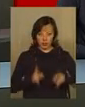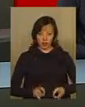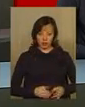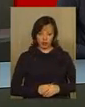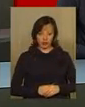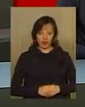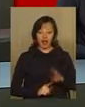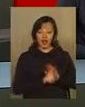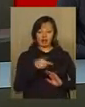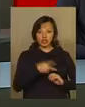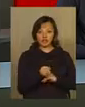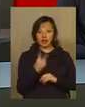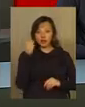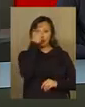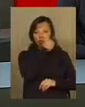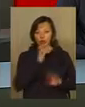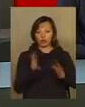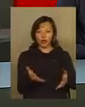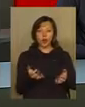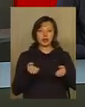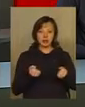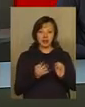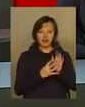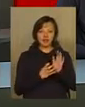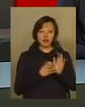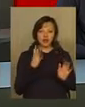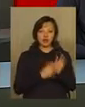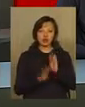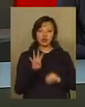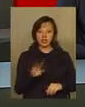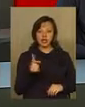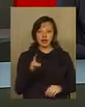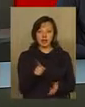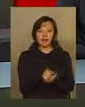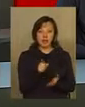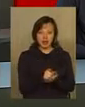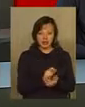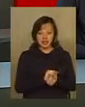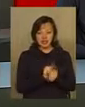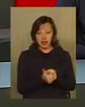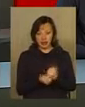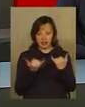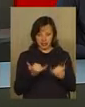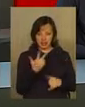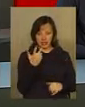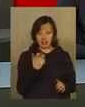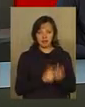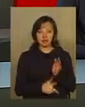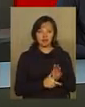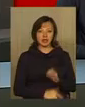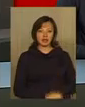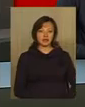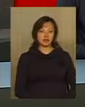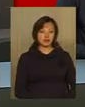катастрофи. З 2012 року вони будуть отримувати 994 гривні пенсії замість нинішніх 380